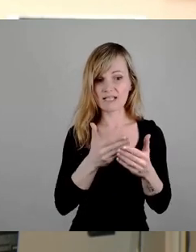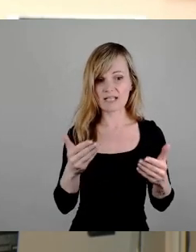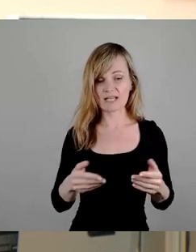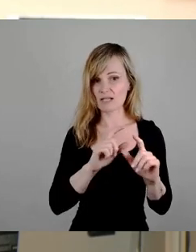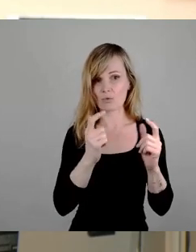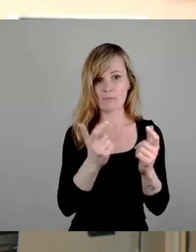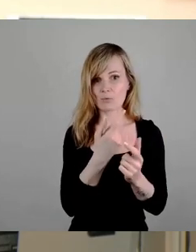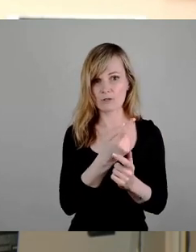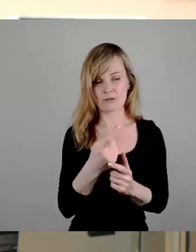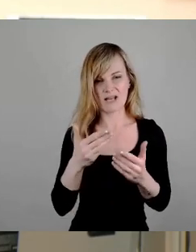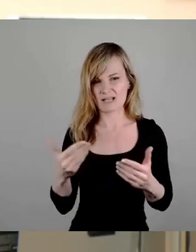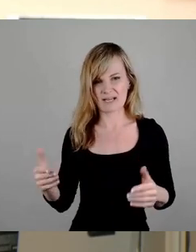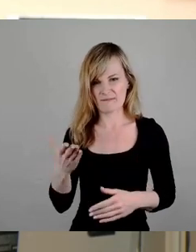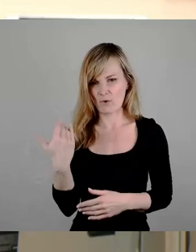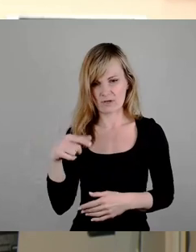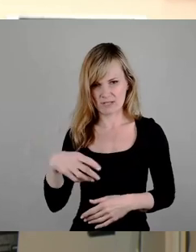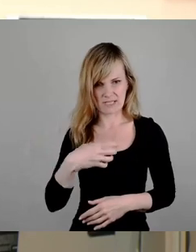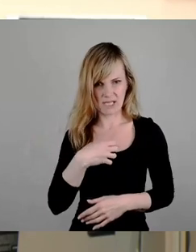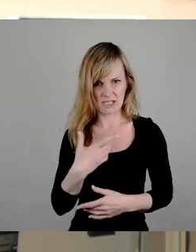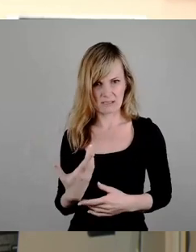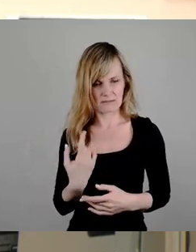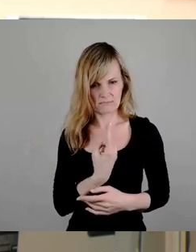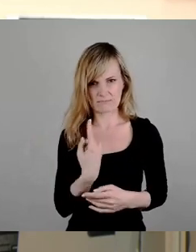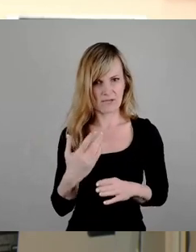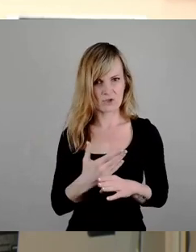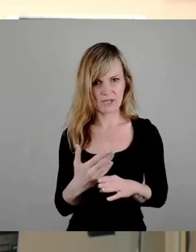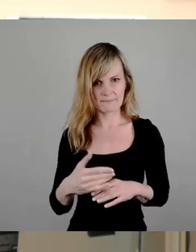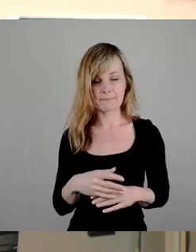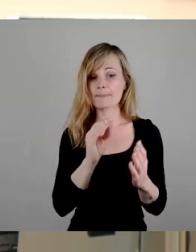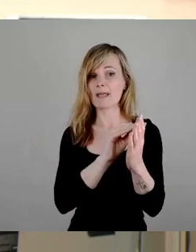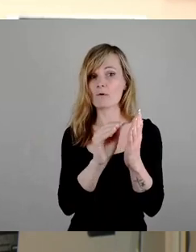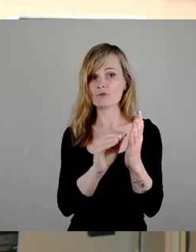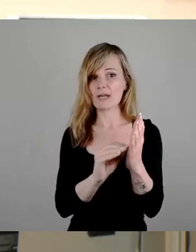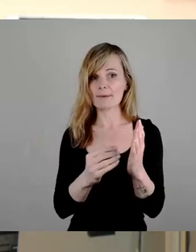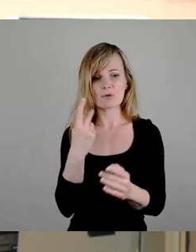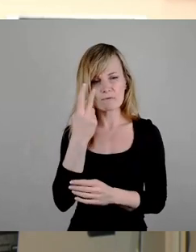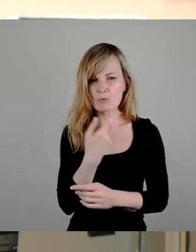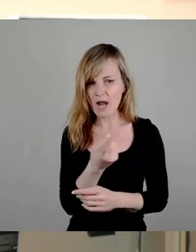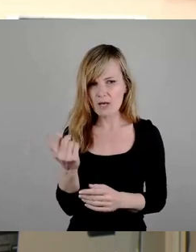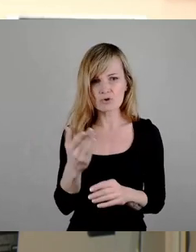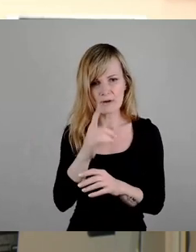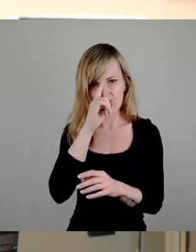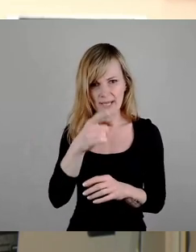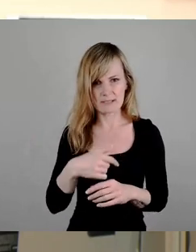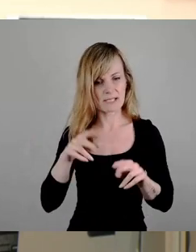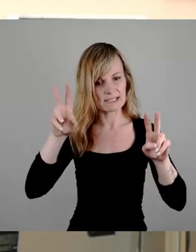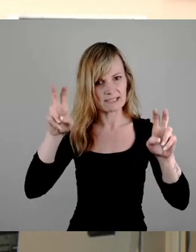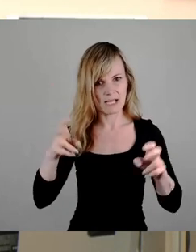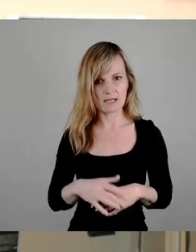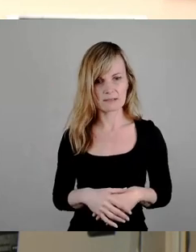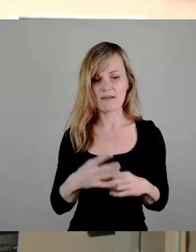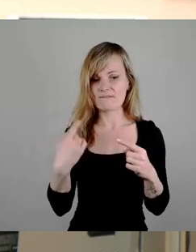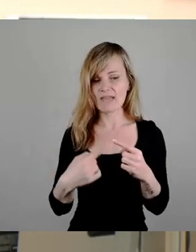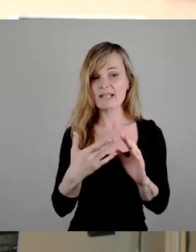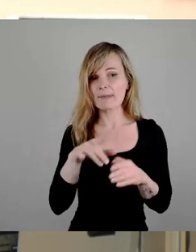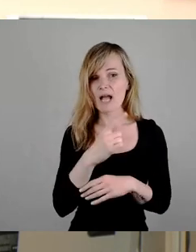Und sie schreiben uns auf, was sowieso längst alle schon wissen. Ich zitiere, es fehlt dabei mehr als nur an Geld. Es mangelt an